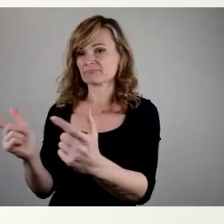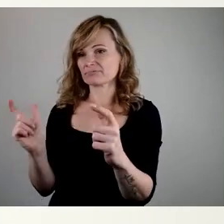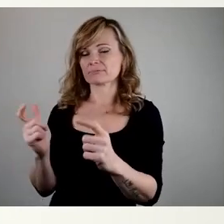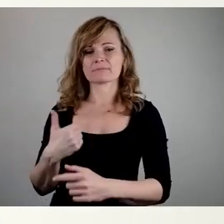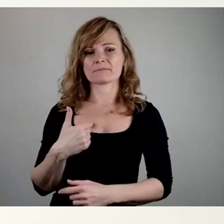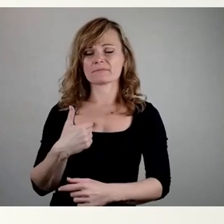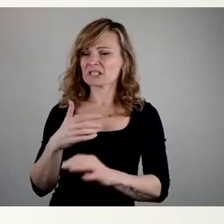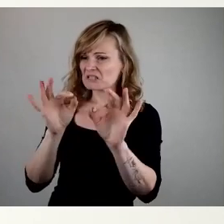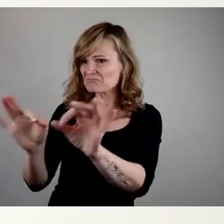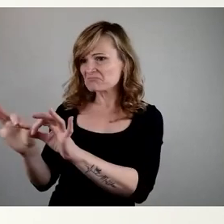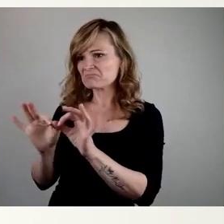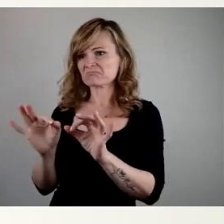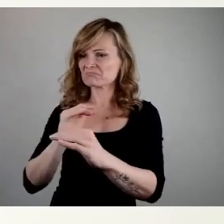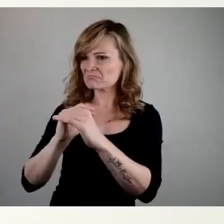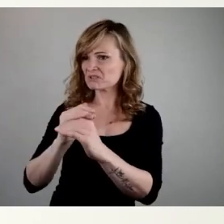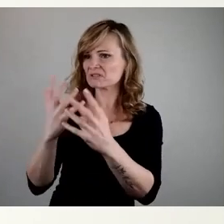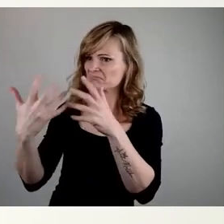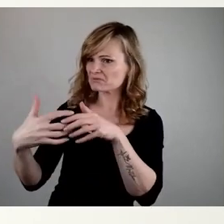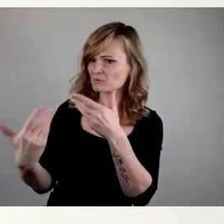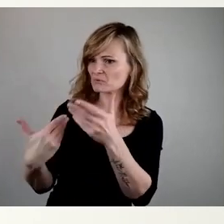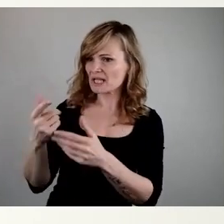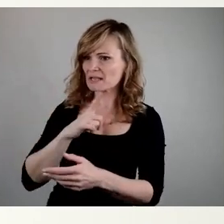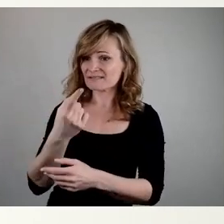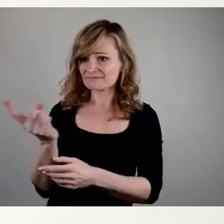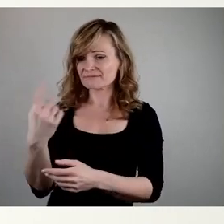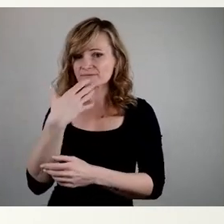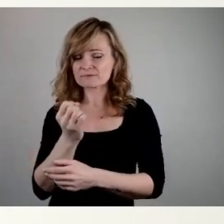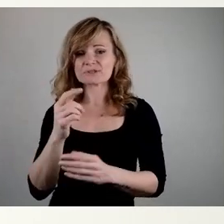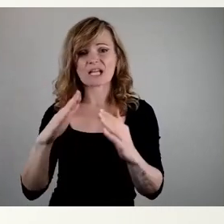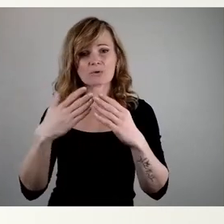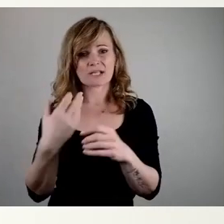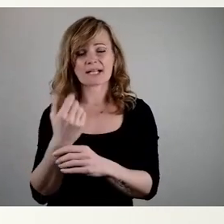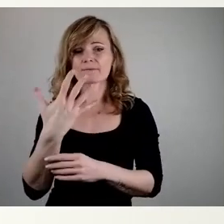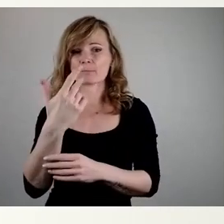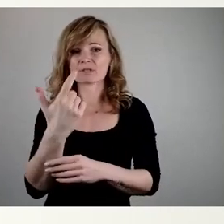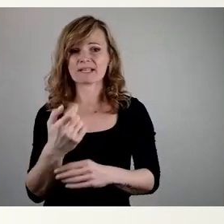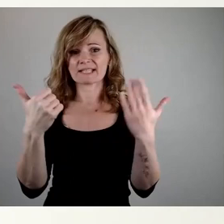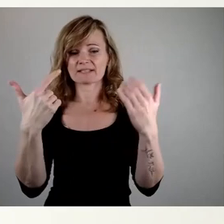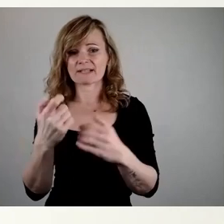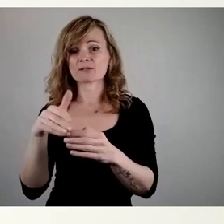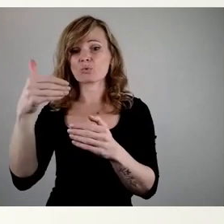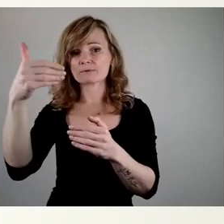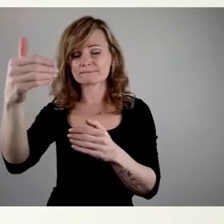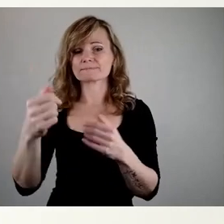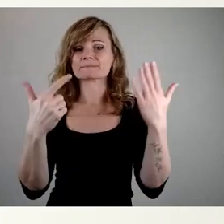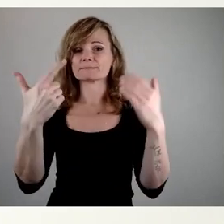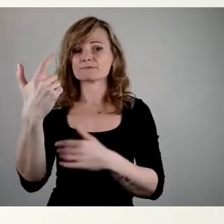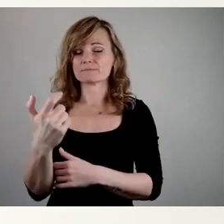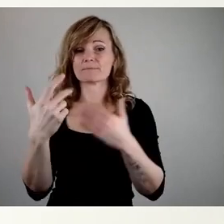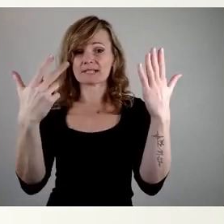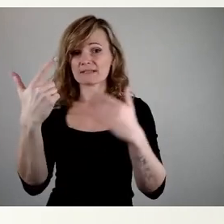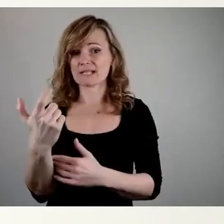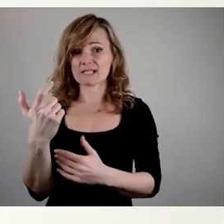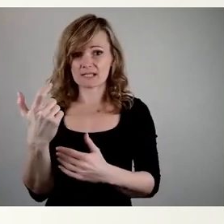wollen, dass wir einen Haushalt aufstellen in 25, 26 und fortfolge 27, 28, wo